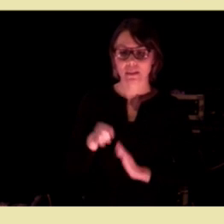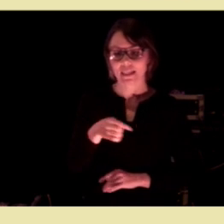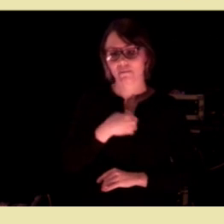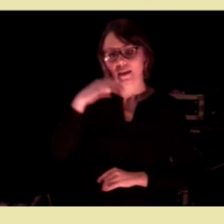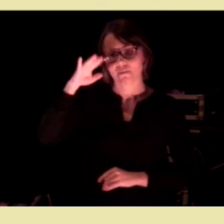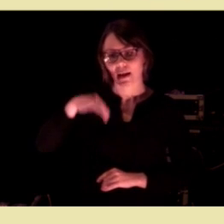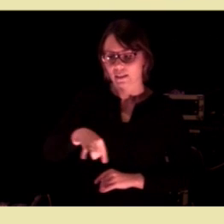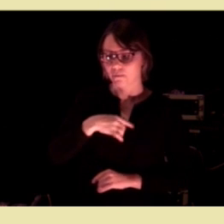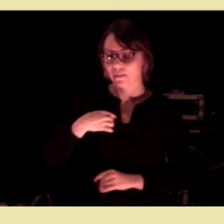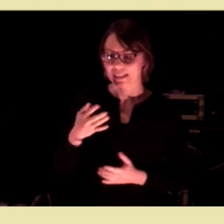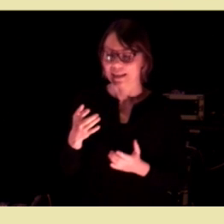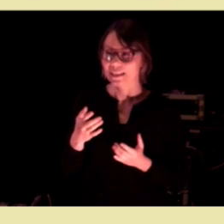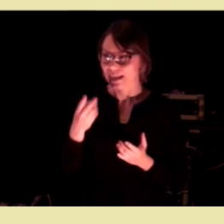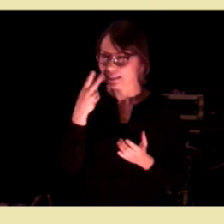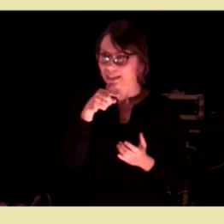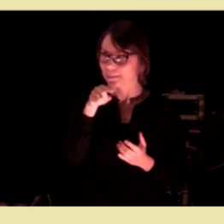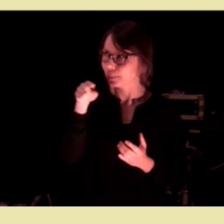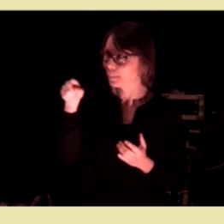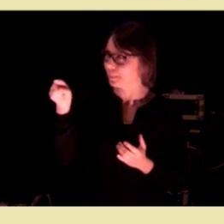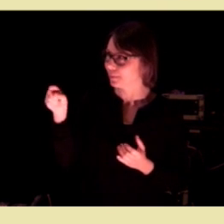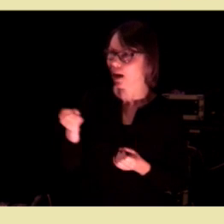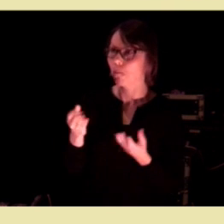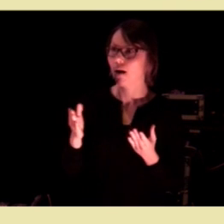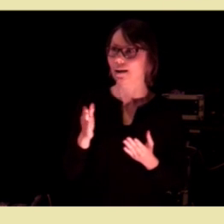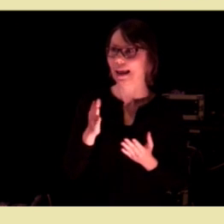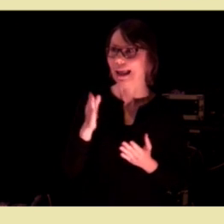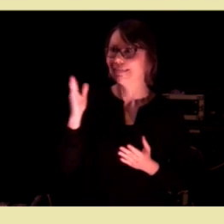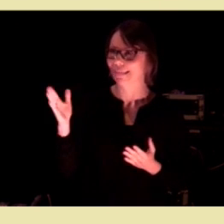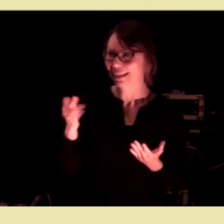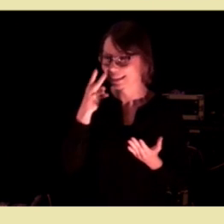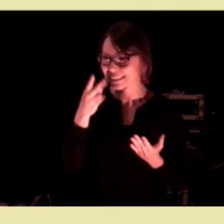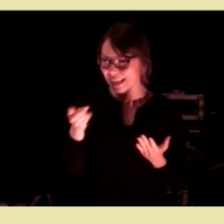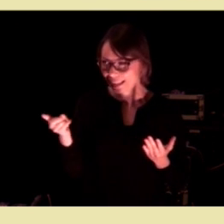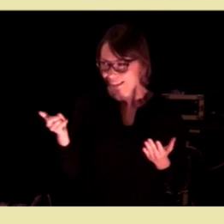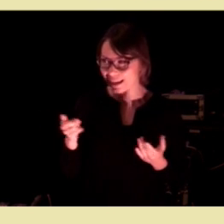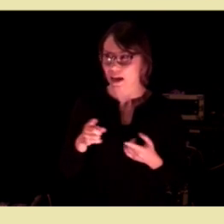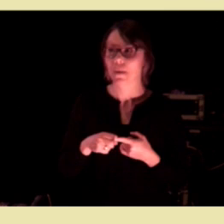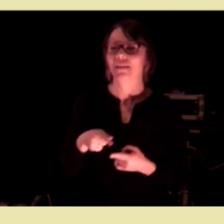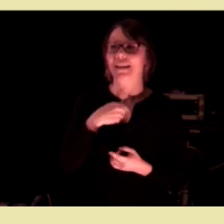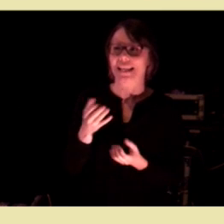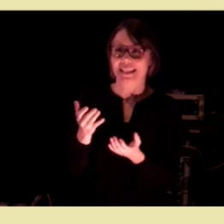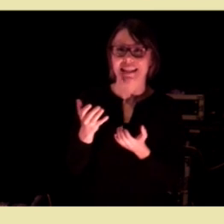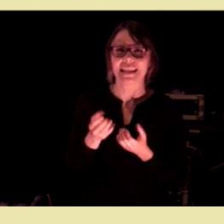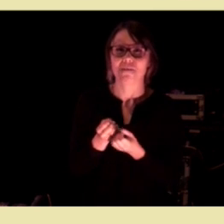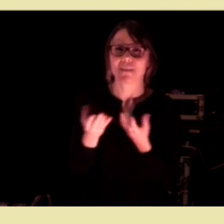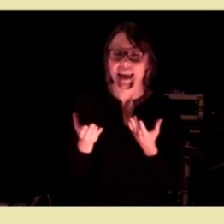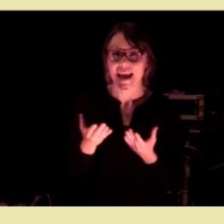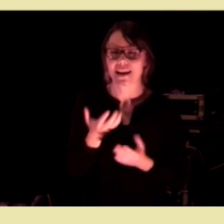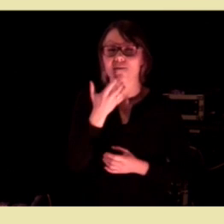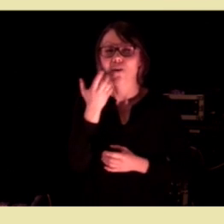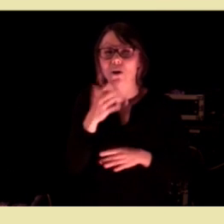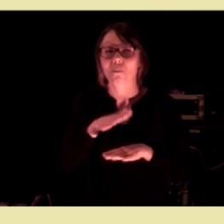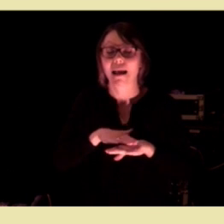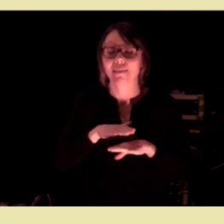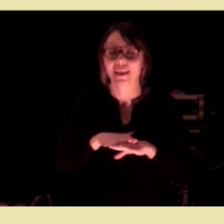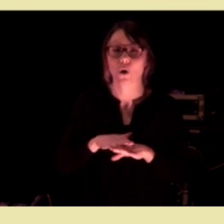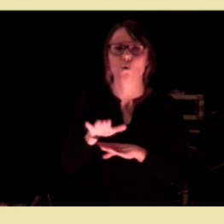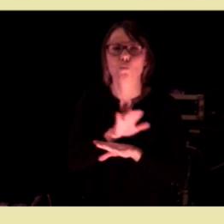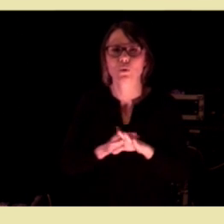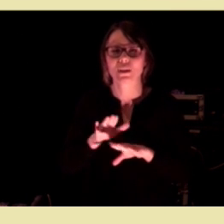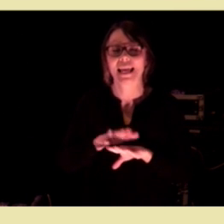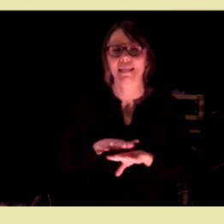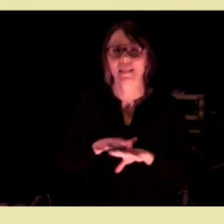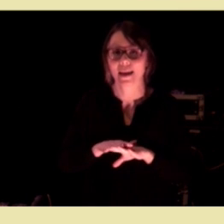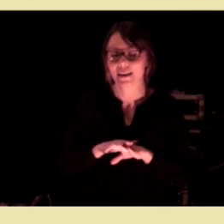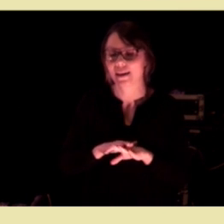også at vi trenger, selv om jeg ser utover her og ser det er mange hender, så trenger vi enda flere varme hender og omsorgshender